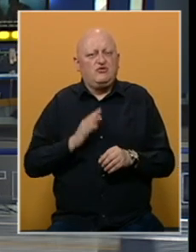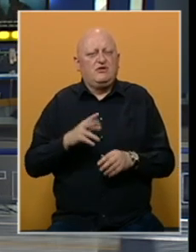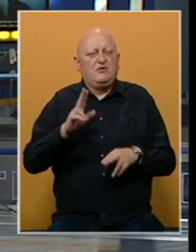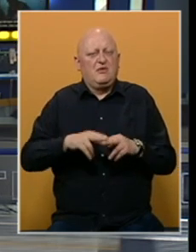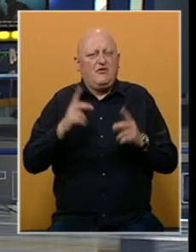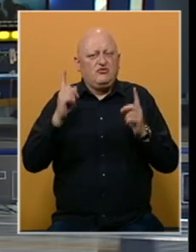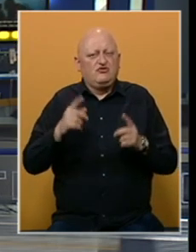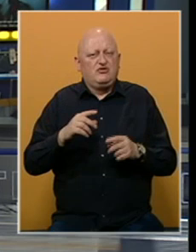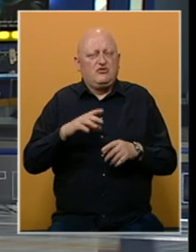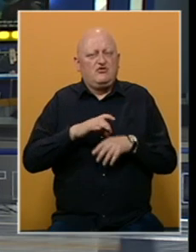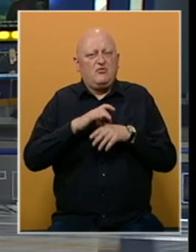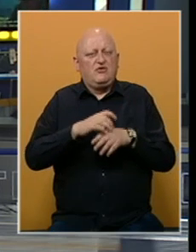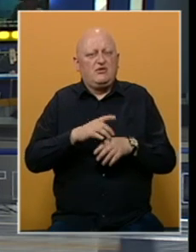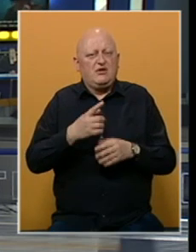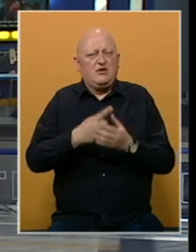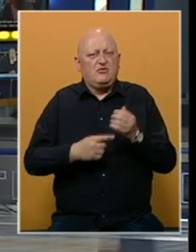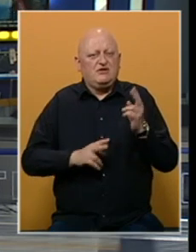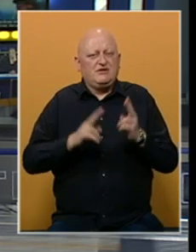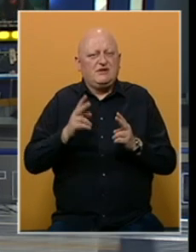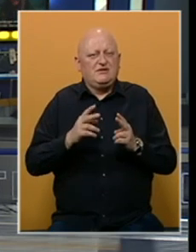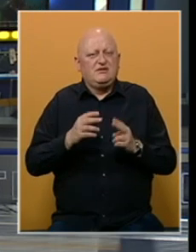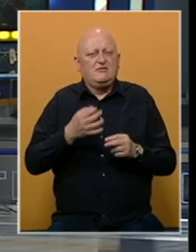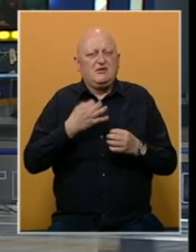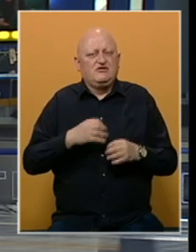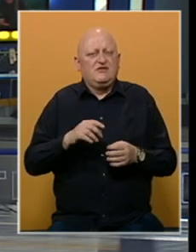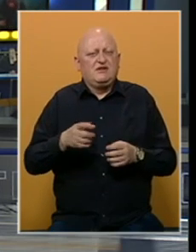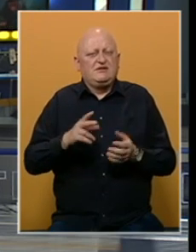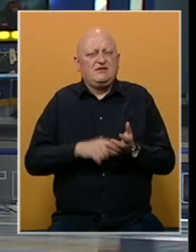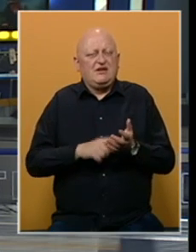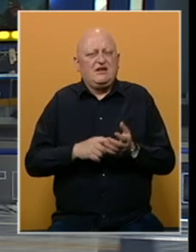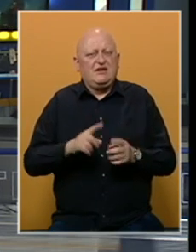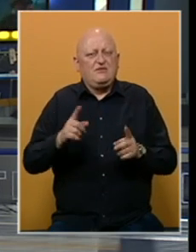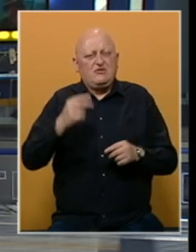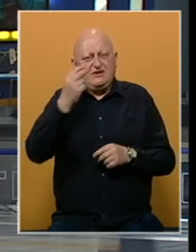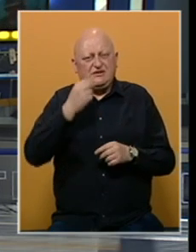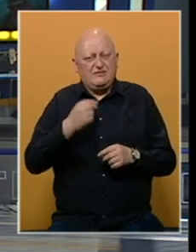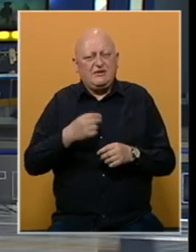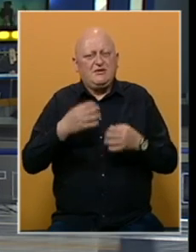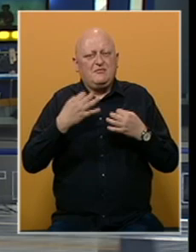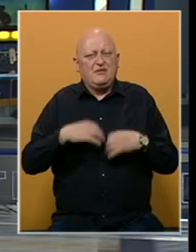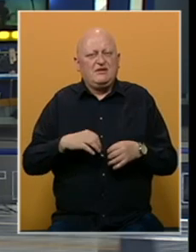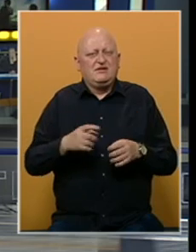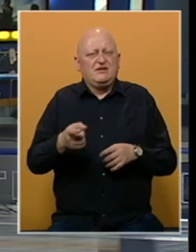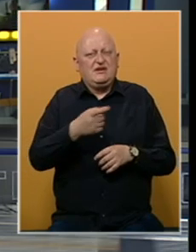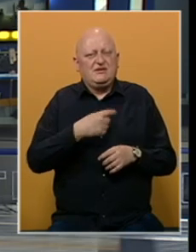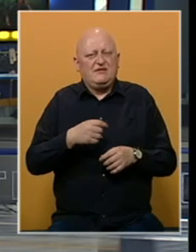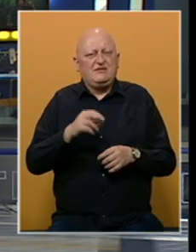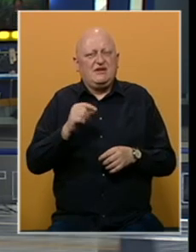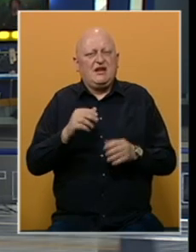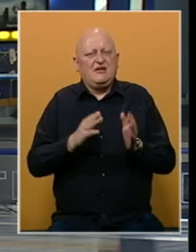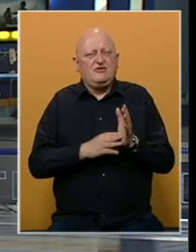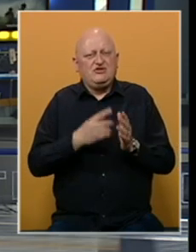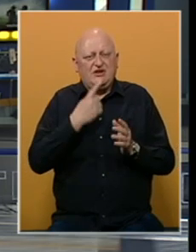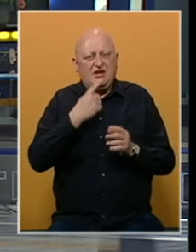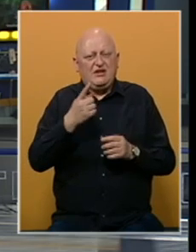kulturi i pravu suđu bilo je dominantna tema na posljednoj sjednici predsjedništva Saveza Sindikata Republike Srpske. Predsjednica Saveza